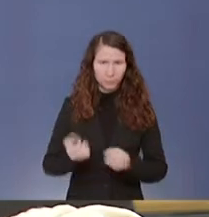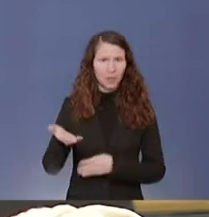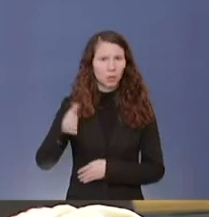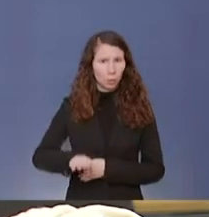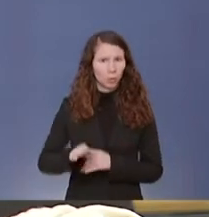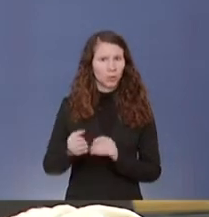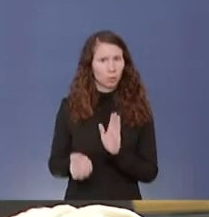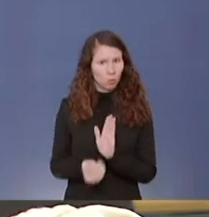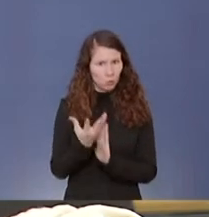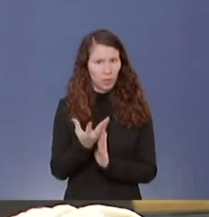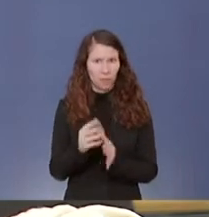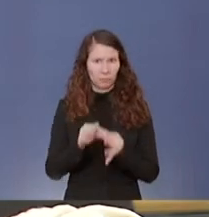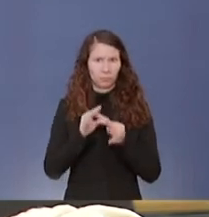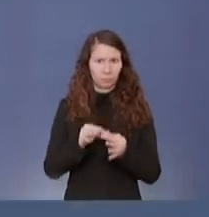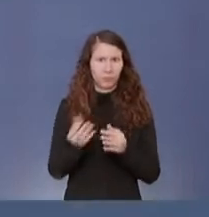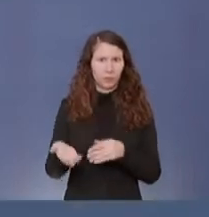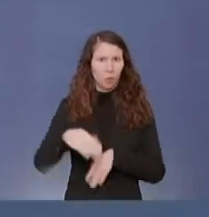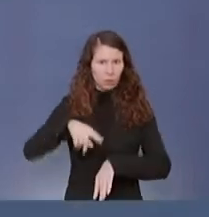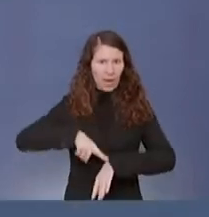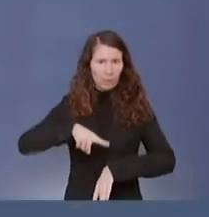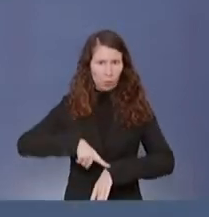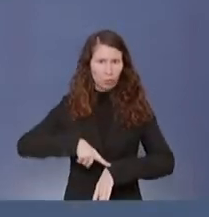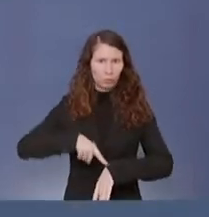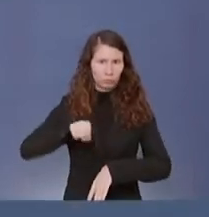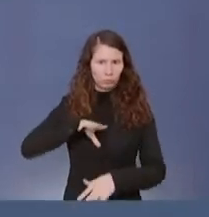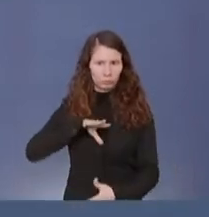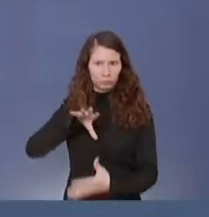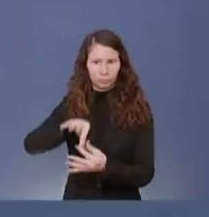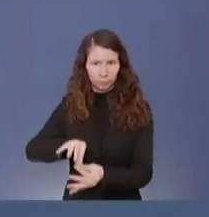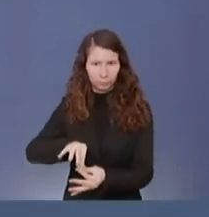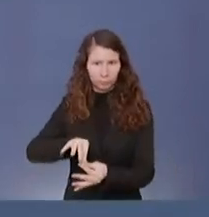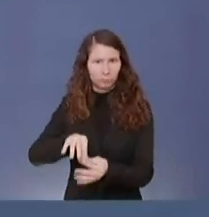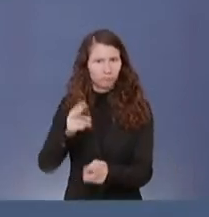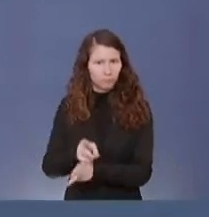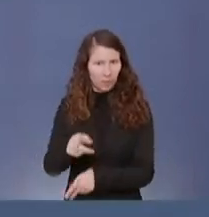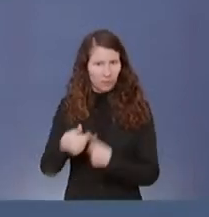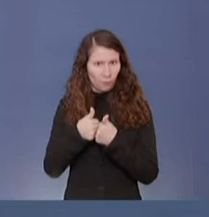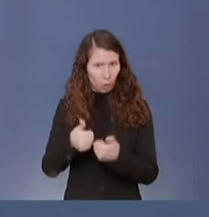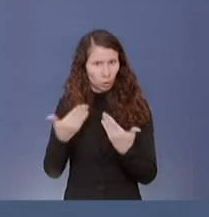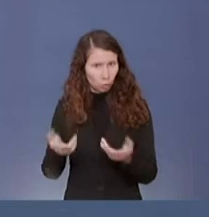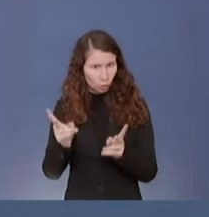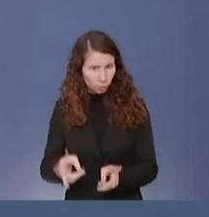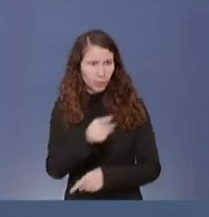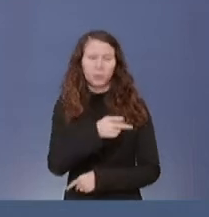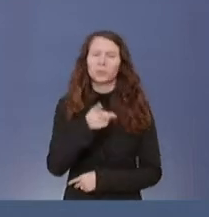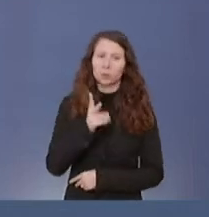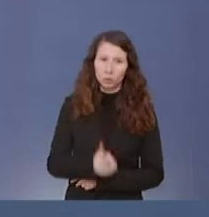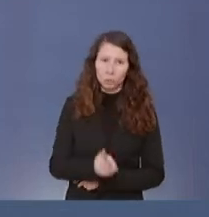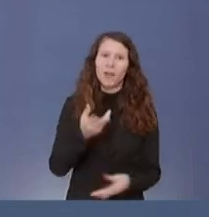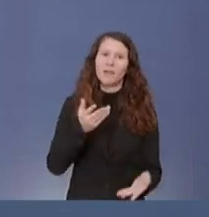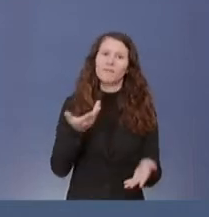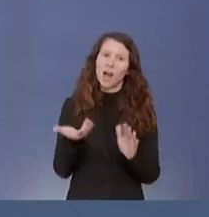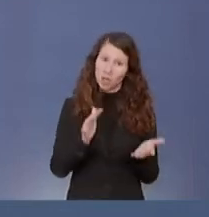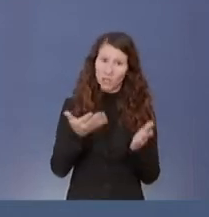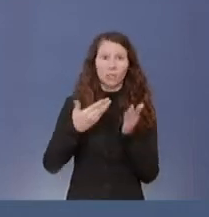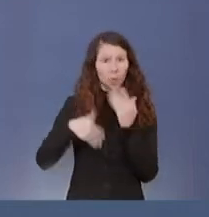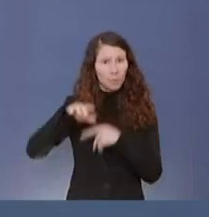Todeszeitpunkt mitbestimmt. Ist das der Kern? Ja, das ist der Kern. Und wahrscheinlich noch mehr an Covid-19-Stärken.